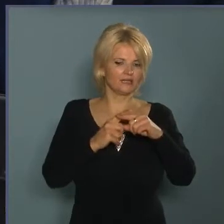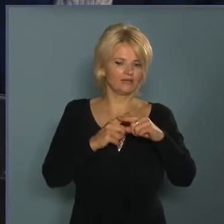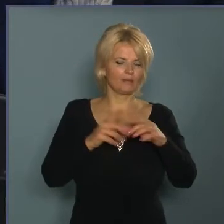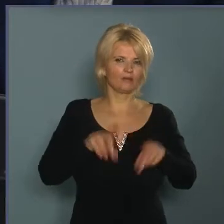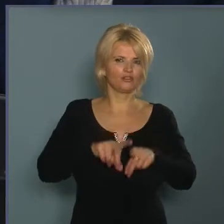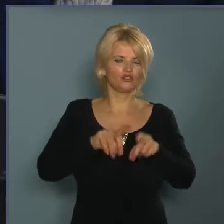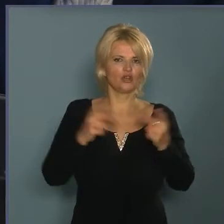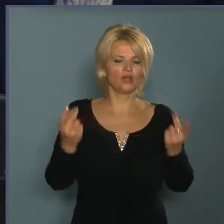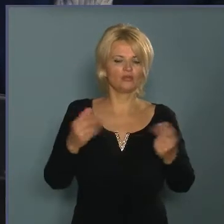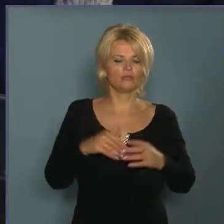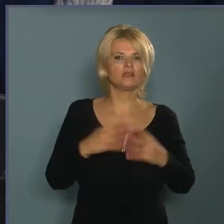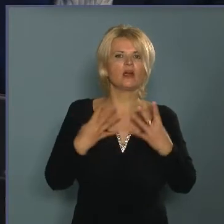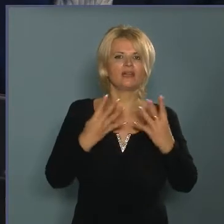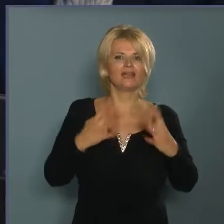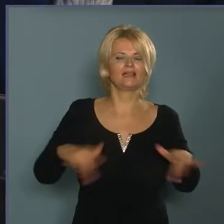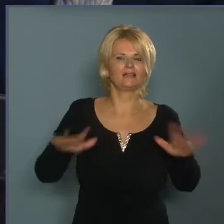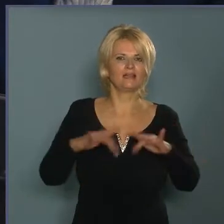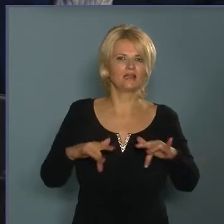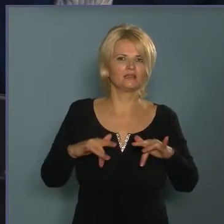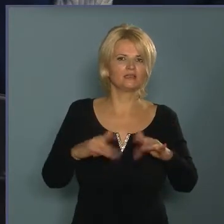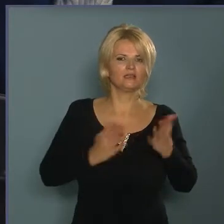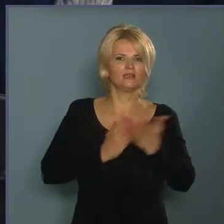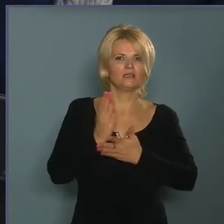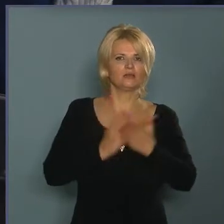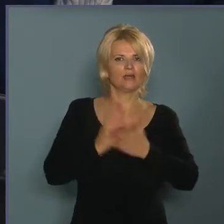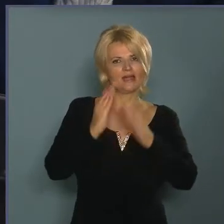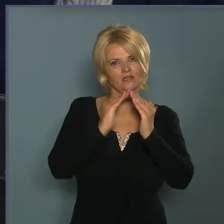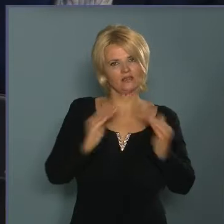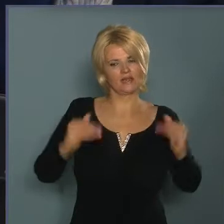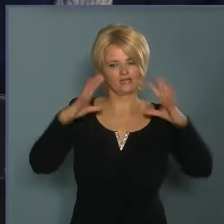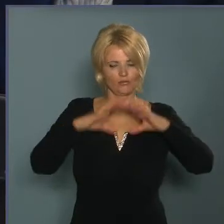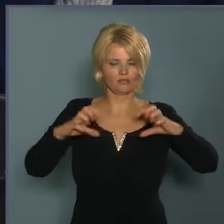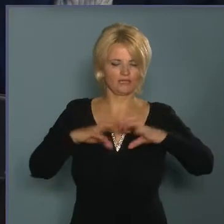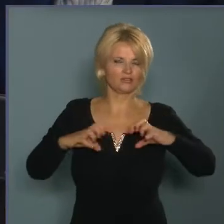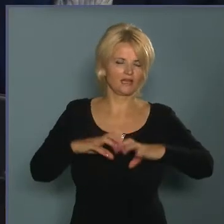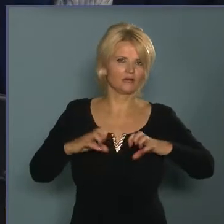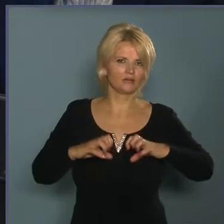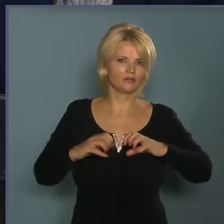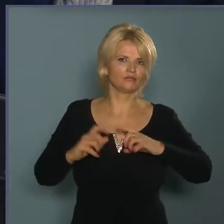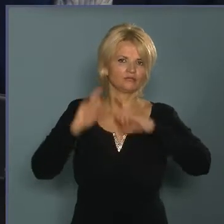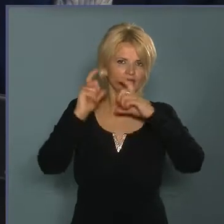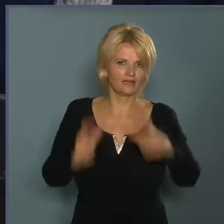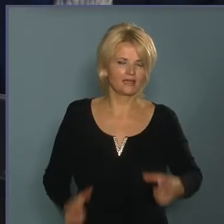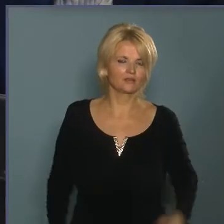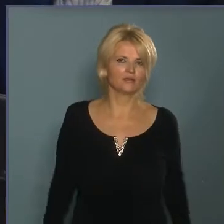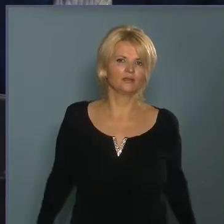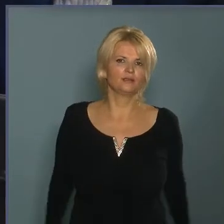sajtóban, hogy alig ettérendre a szolgáltatóházból, szolgáltatóházbontásához érkezünk.